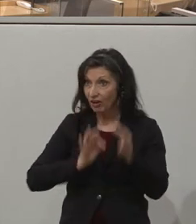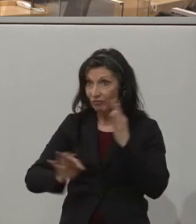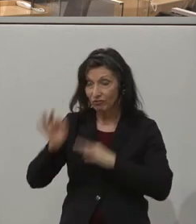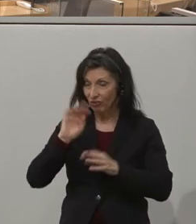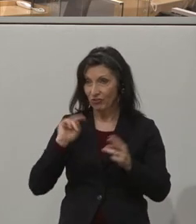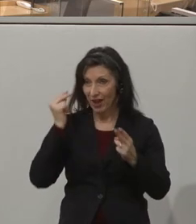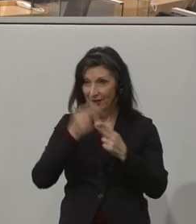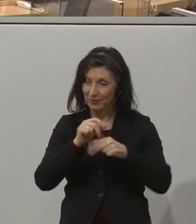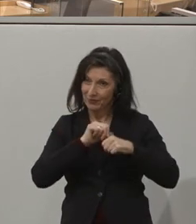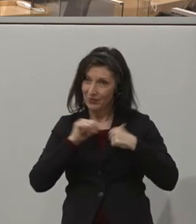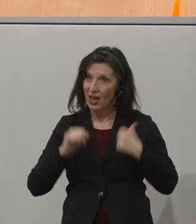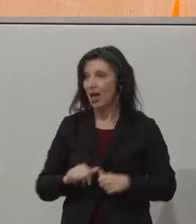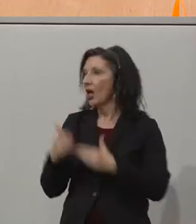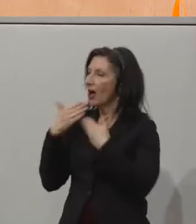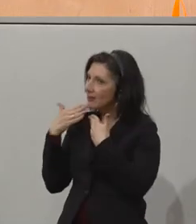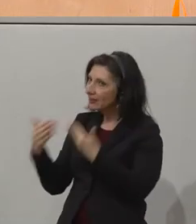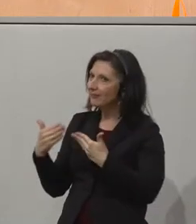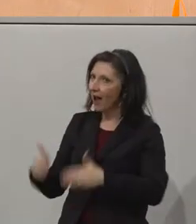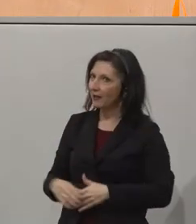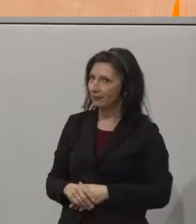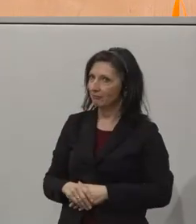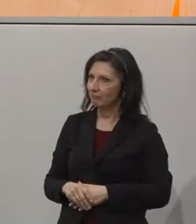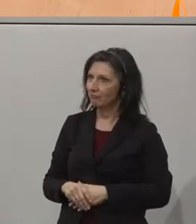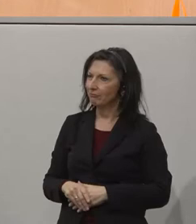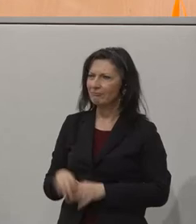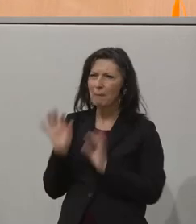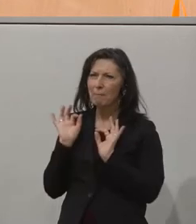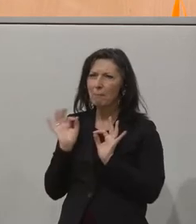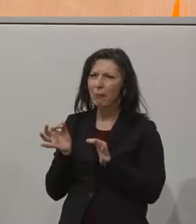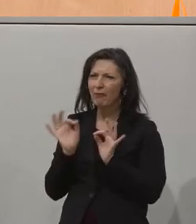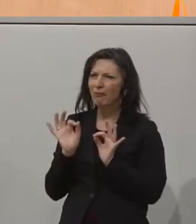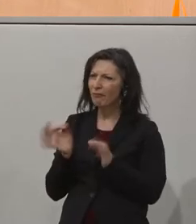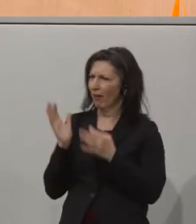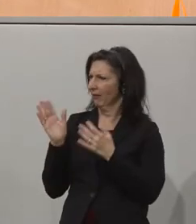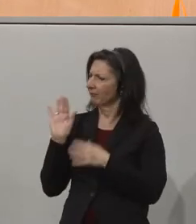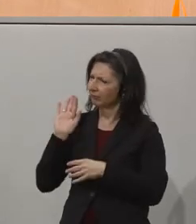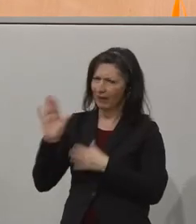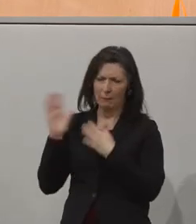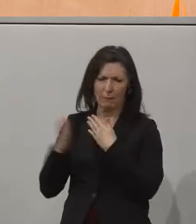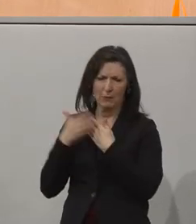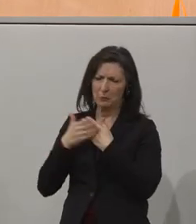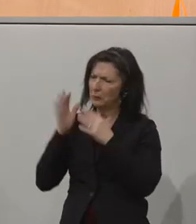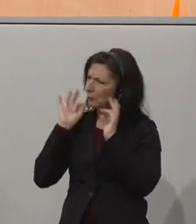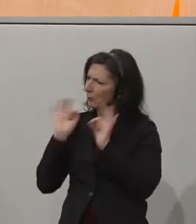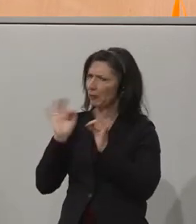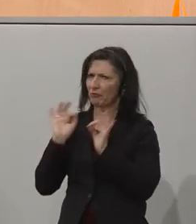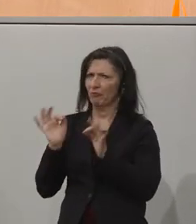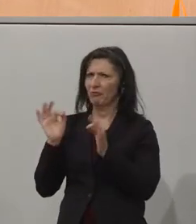It's a perfect example how transformation in software development and